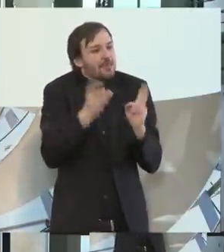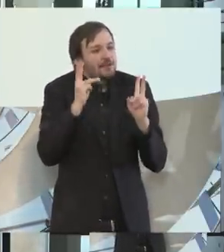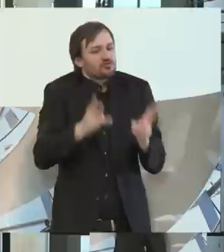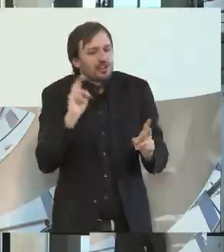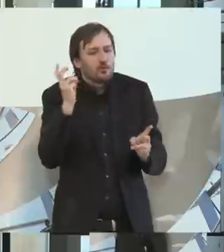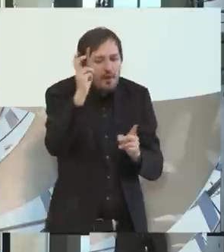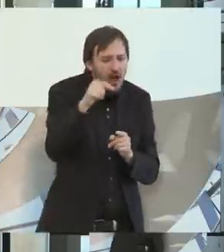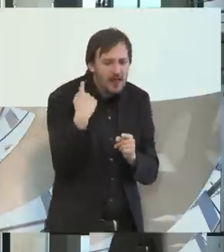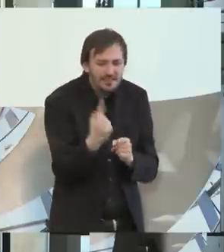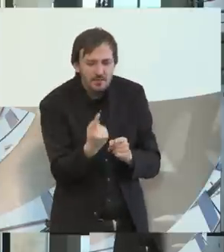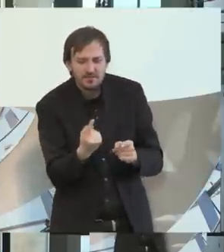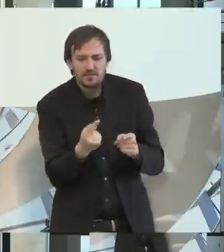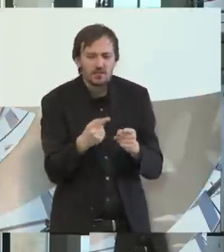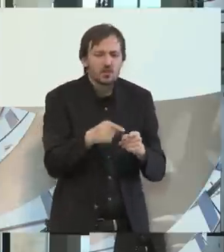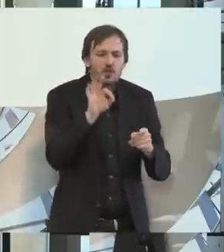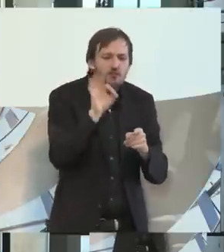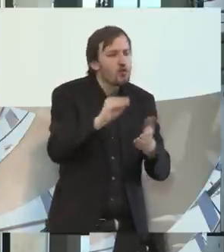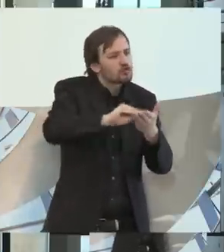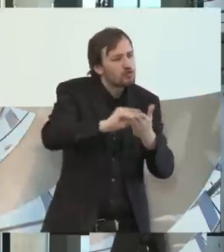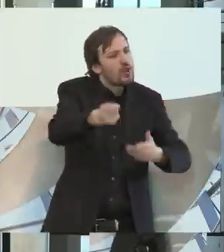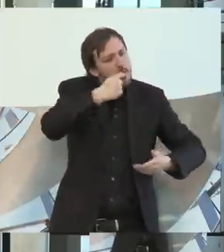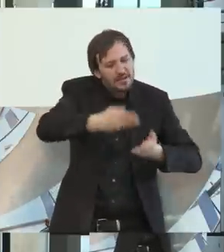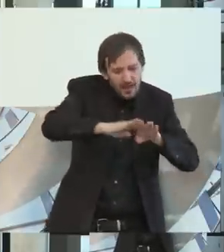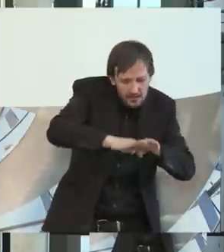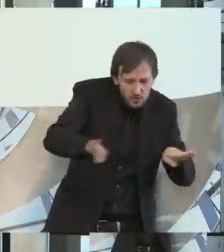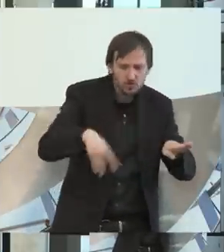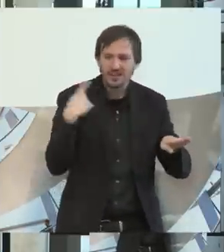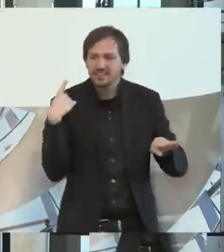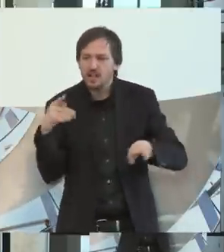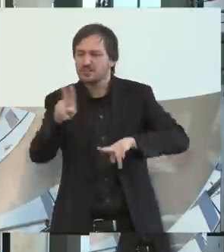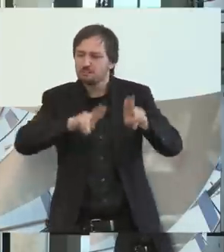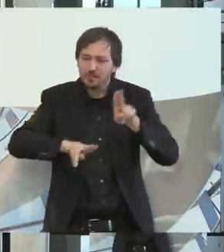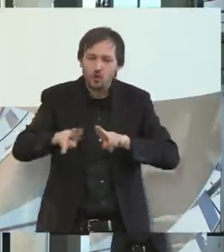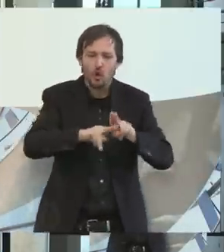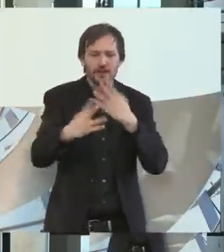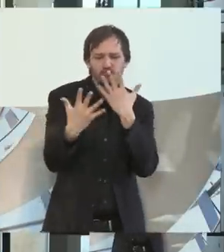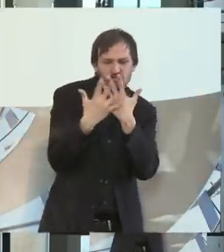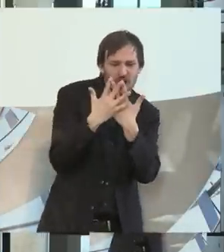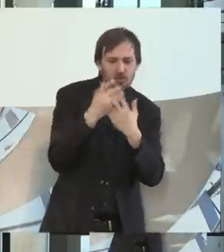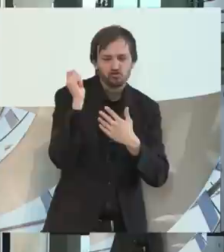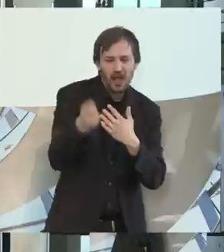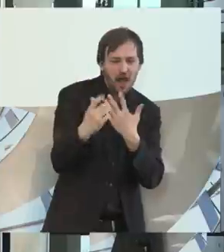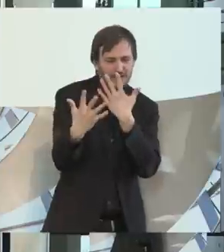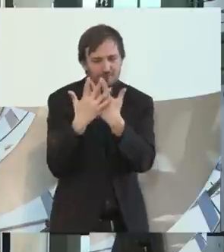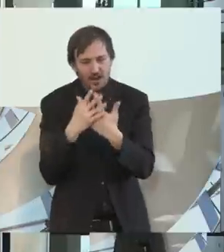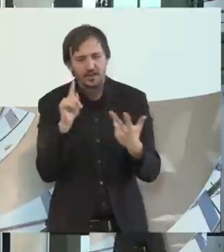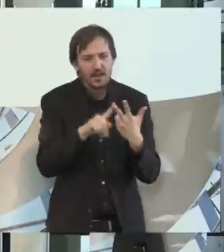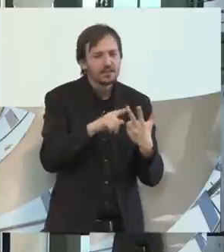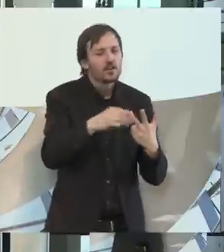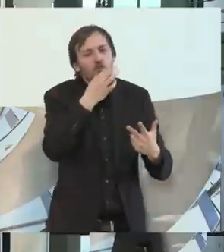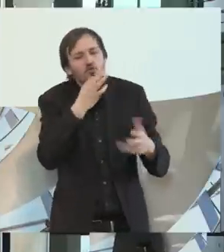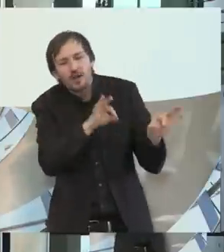Schüler ins Leben gerufen, Sie haben Strafgefangene betreut, Sie waren Jugendleiterin einer Kirchengemeinde und Sie sind seit 2006